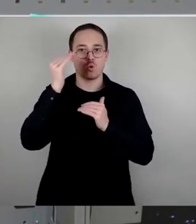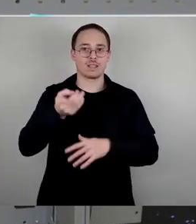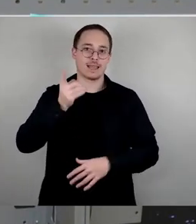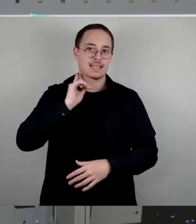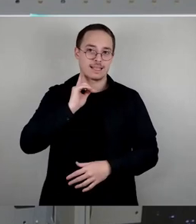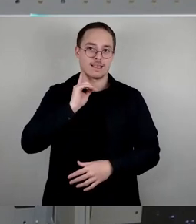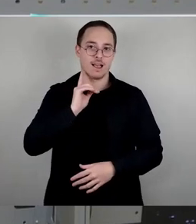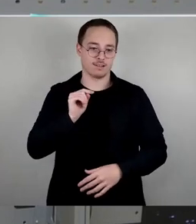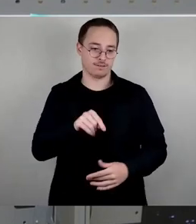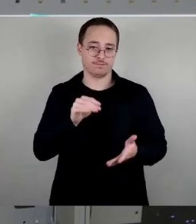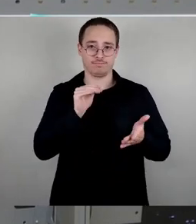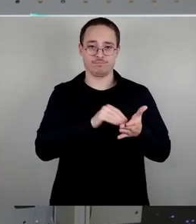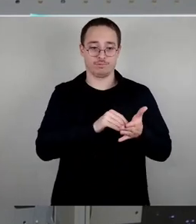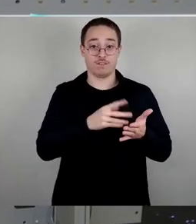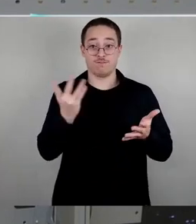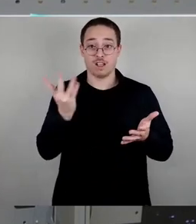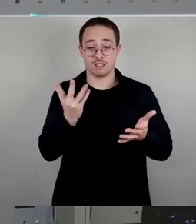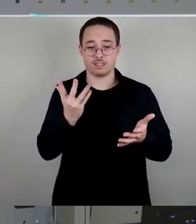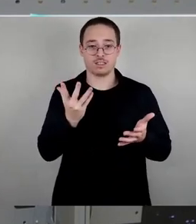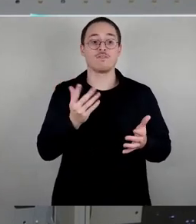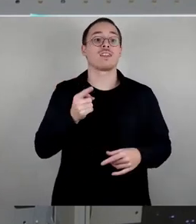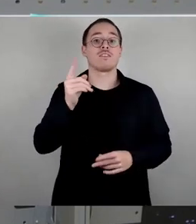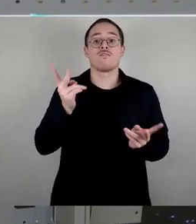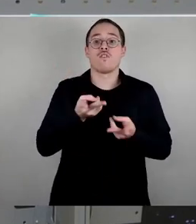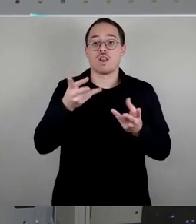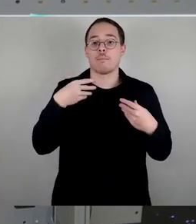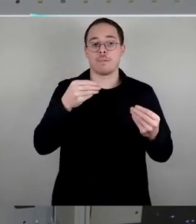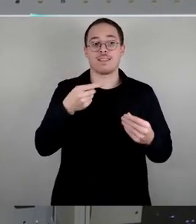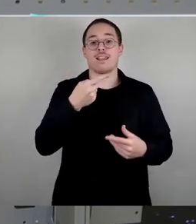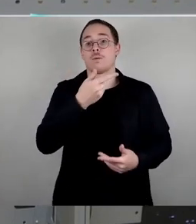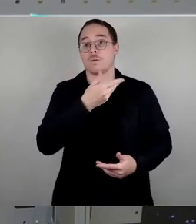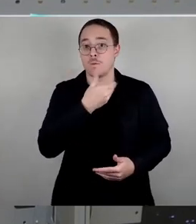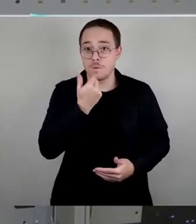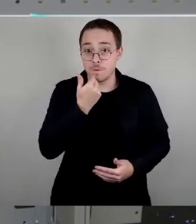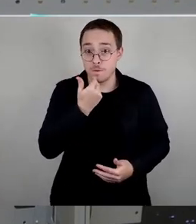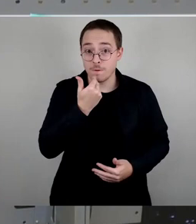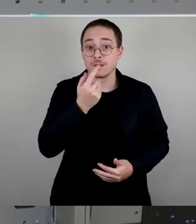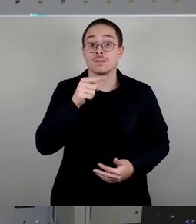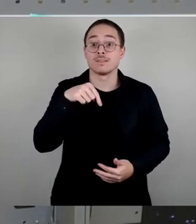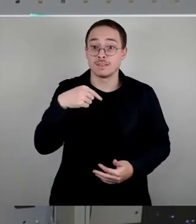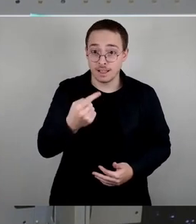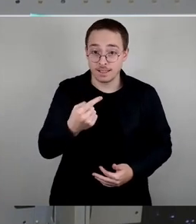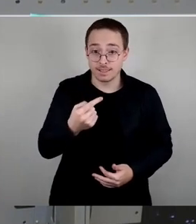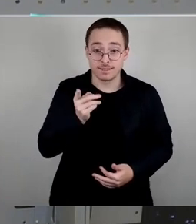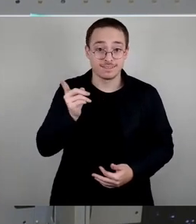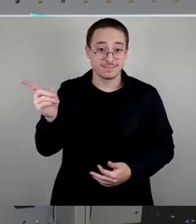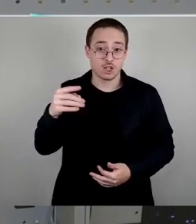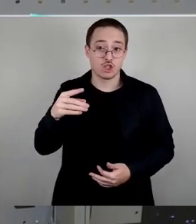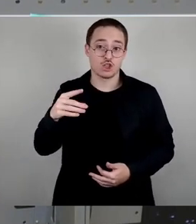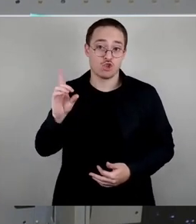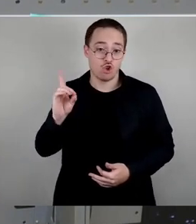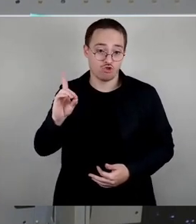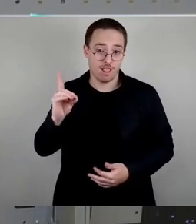Zitat, falls keine Fördermittel für die Sanierung des Luftbades Dölchen ausgereicht werden, ist die Finanzierung nicht gesichert.